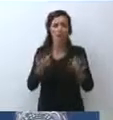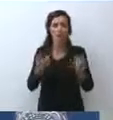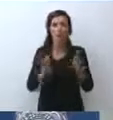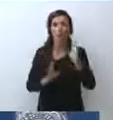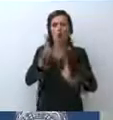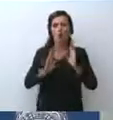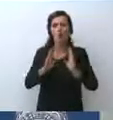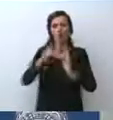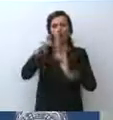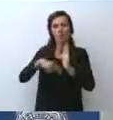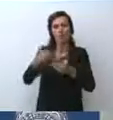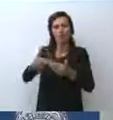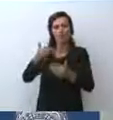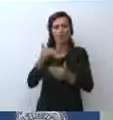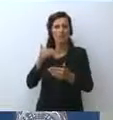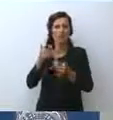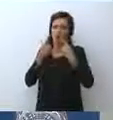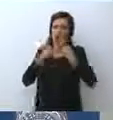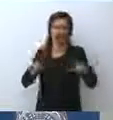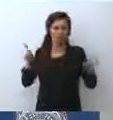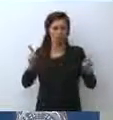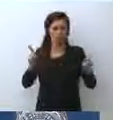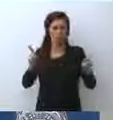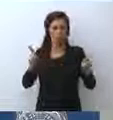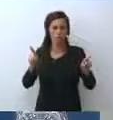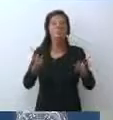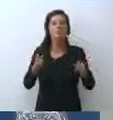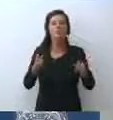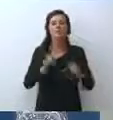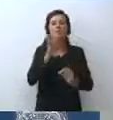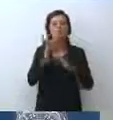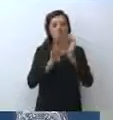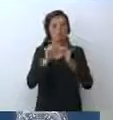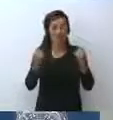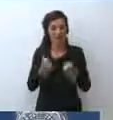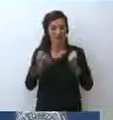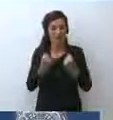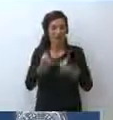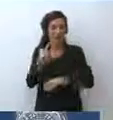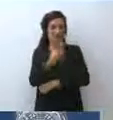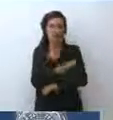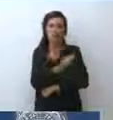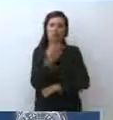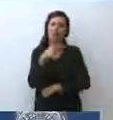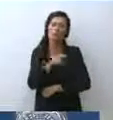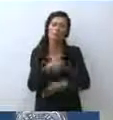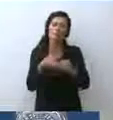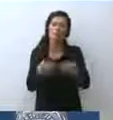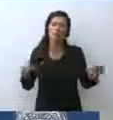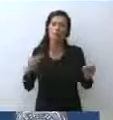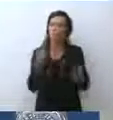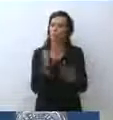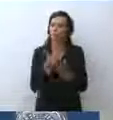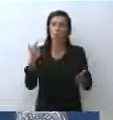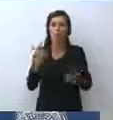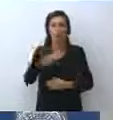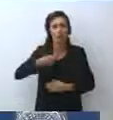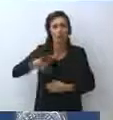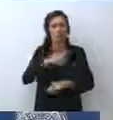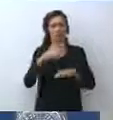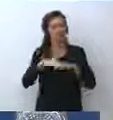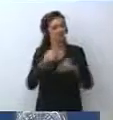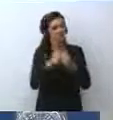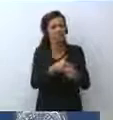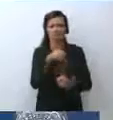precedenti. Questo significa che la campagna di vaccinazione è la vera arma fondamentale che abbiamo. La risposta degli